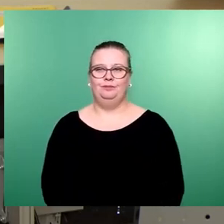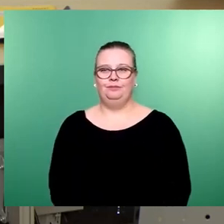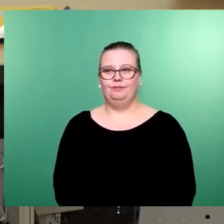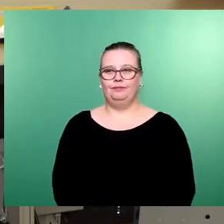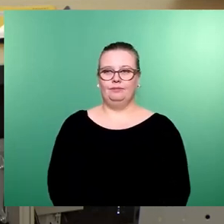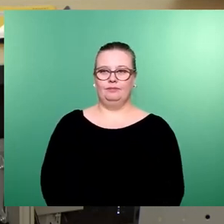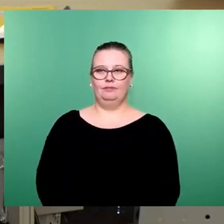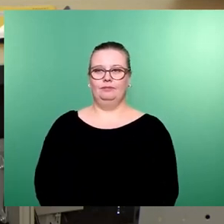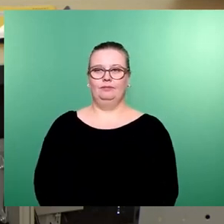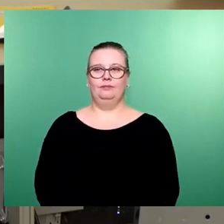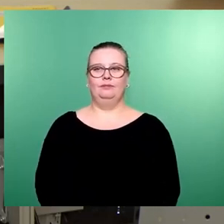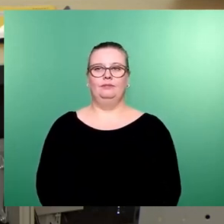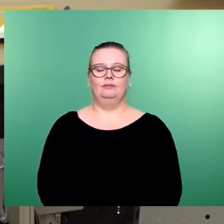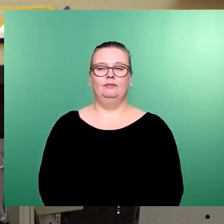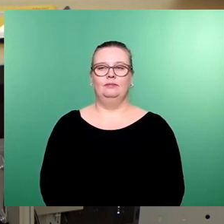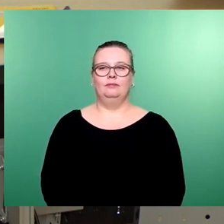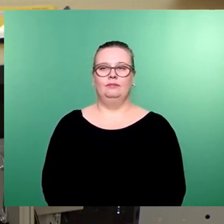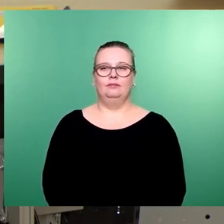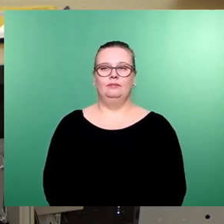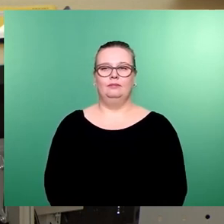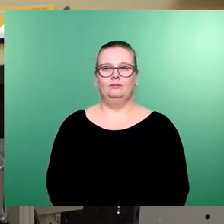Nächste Wortmeldung, Herr Schmelig, dann Herr Wirtz.